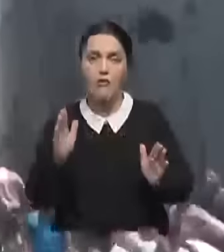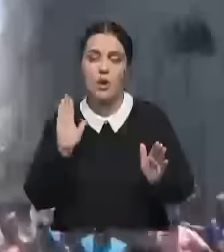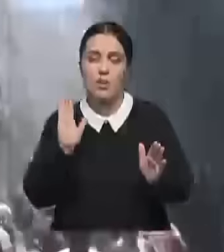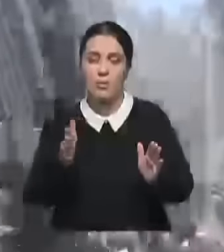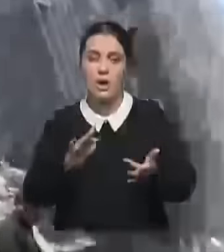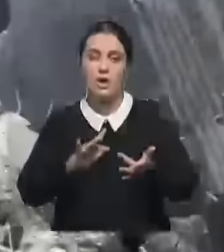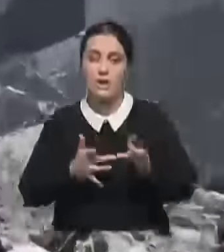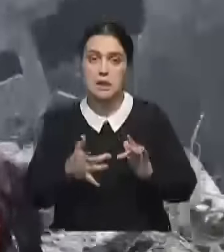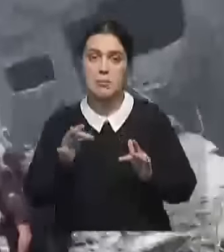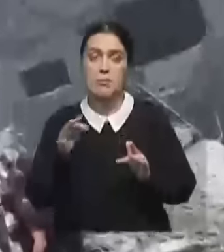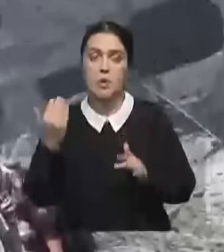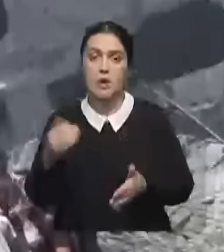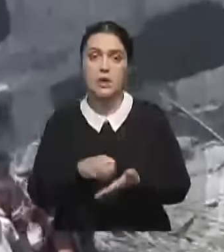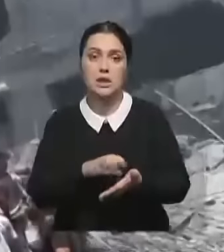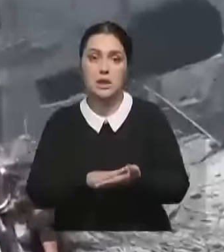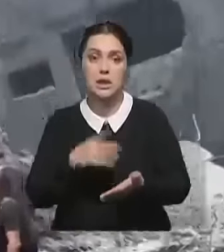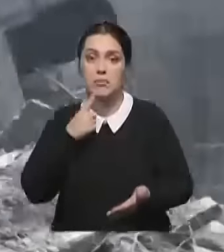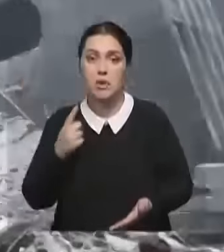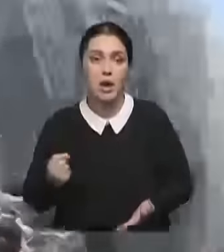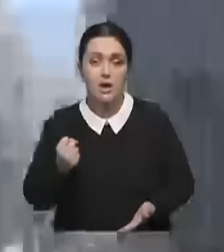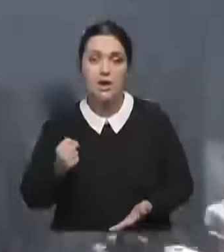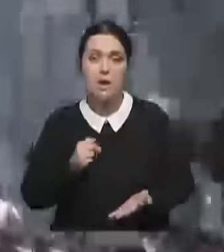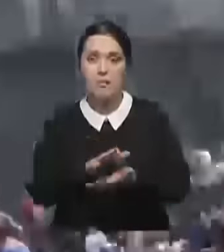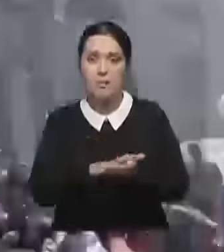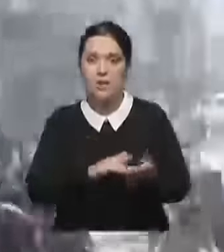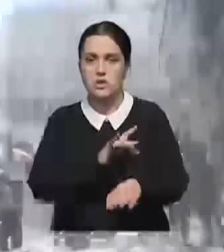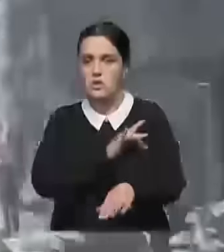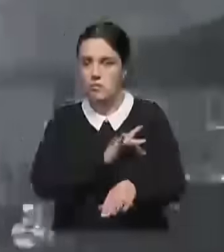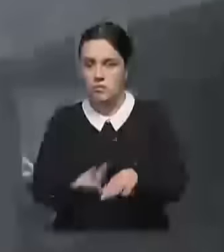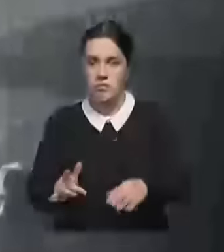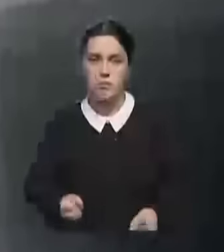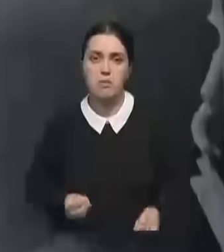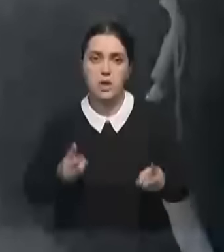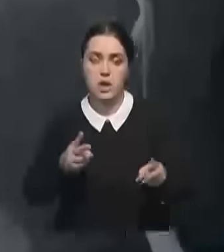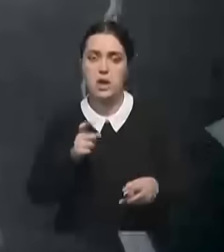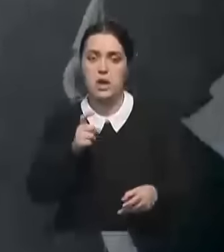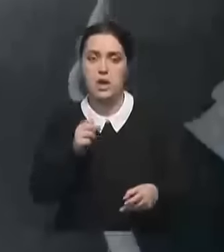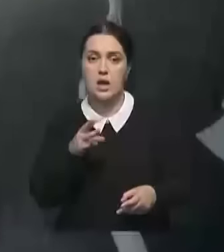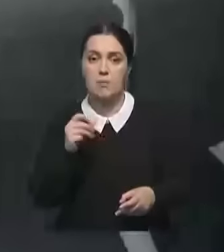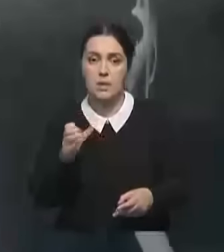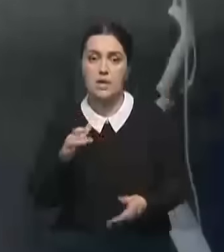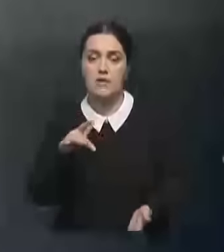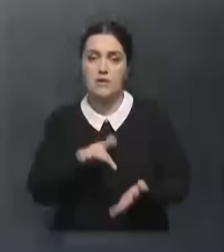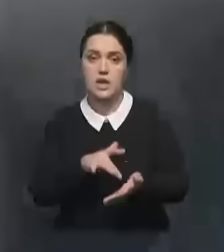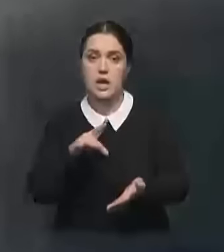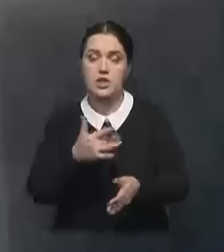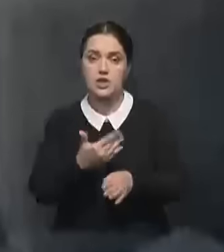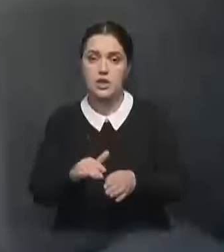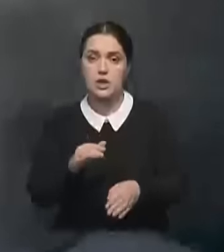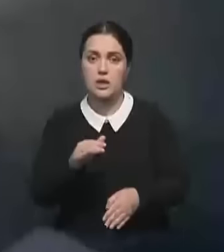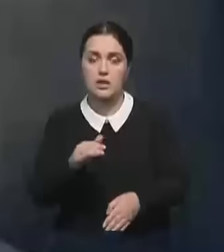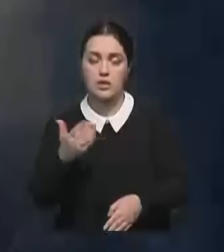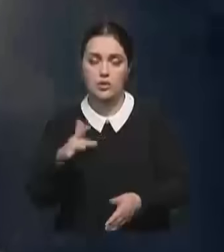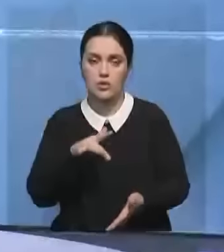их официальных ресурсах. По данным армии, она продолжит ликвидацию боевиков Хамаса в центральной